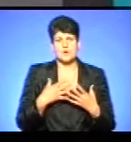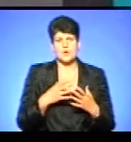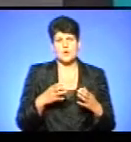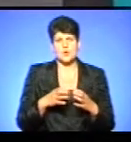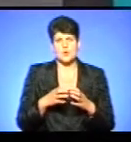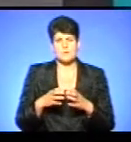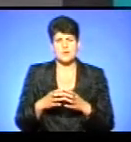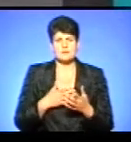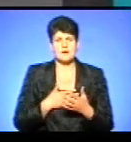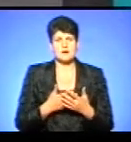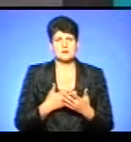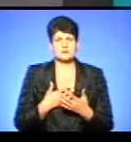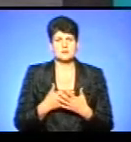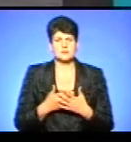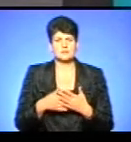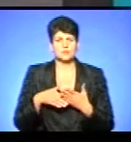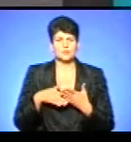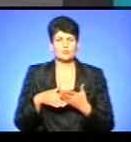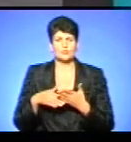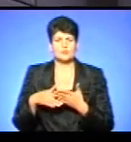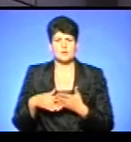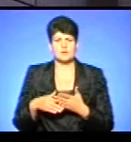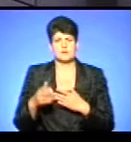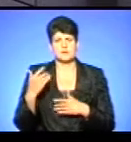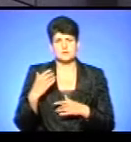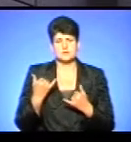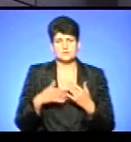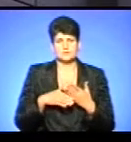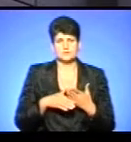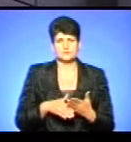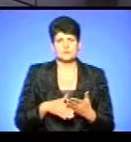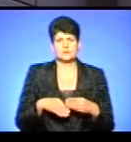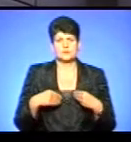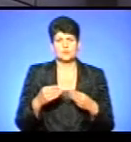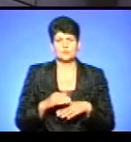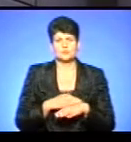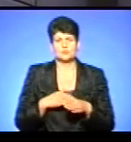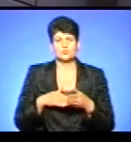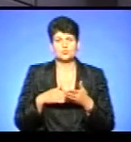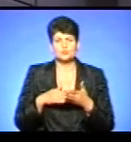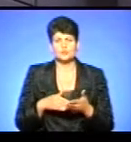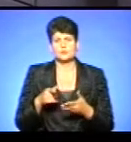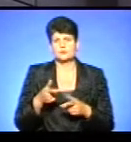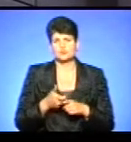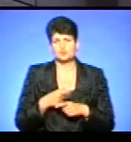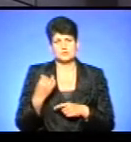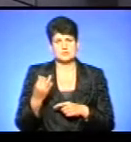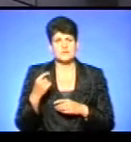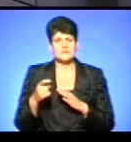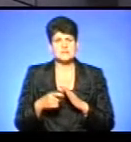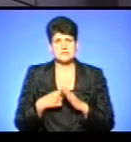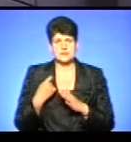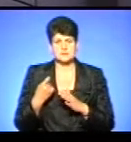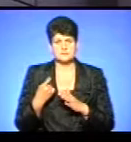активно помагали, до цього часу відписували гуманітарну допомогу. Їм дуже цікаво знати